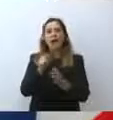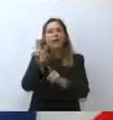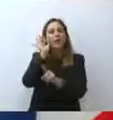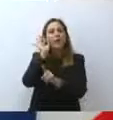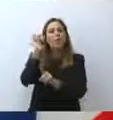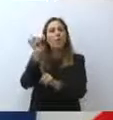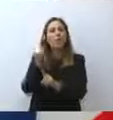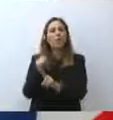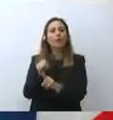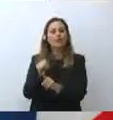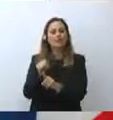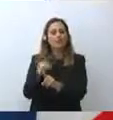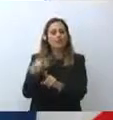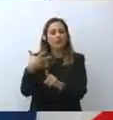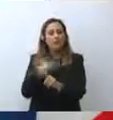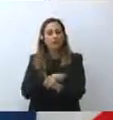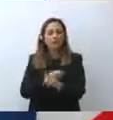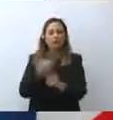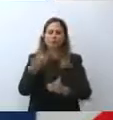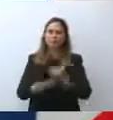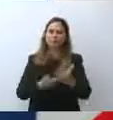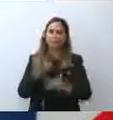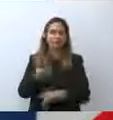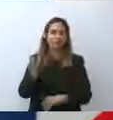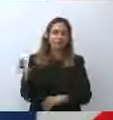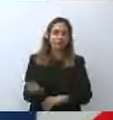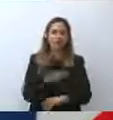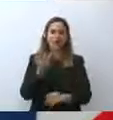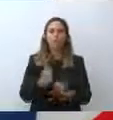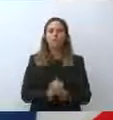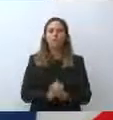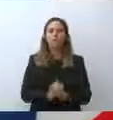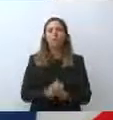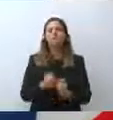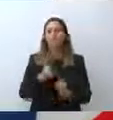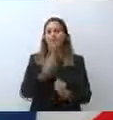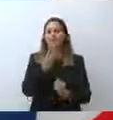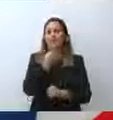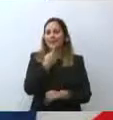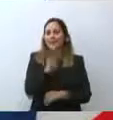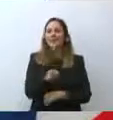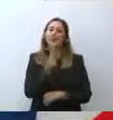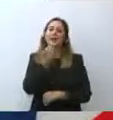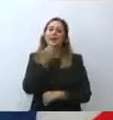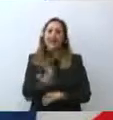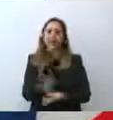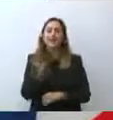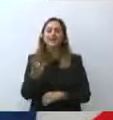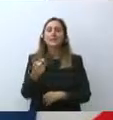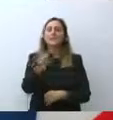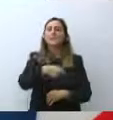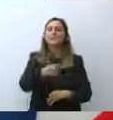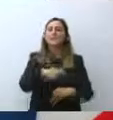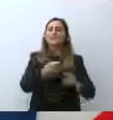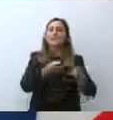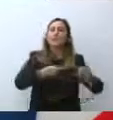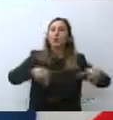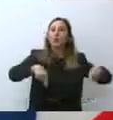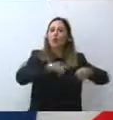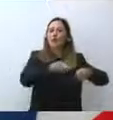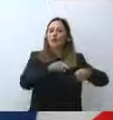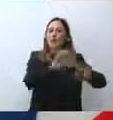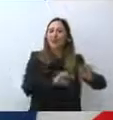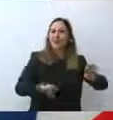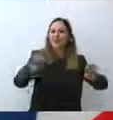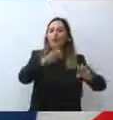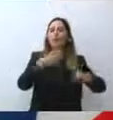riuscita delle vaccinazioni. Io desidero ringraziare il Presidente della Conferenza delle Regioni, Massimiliano